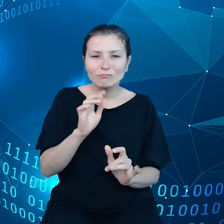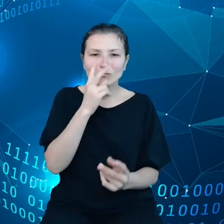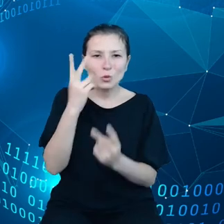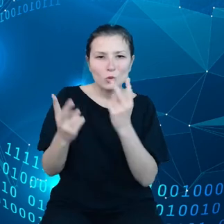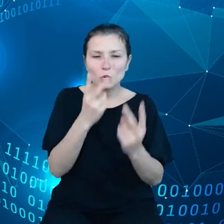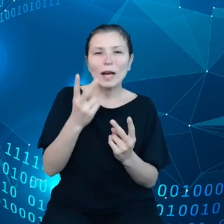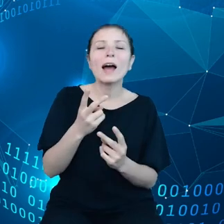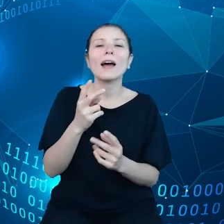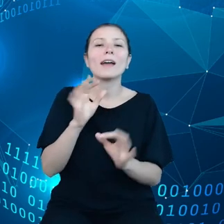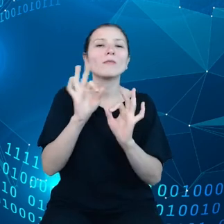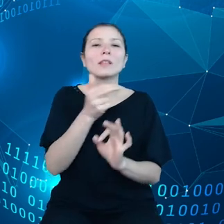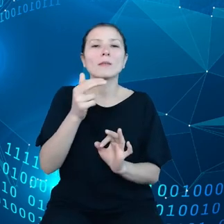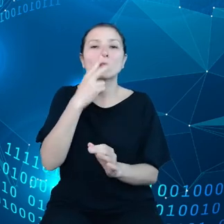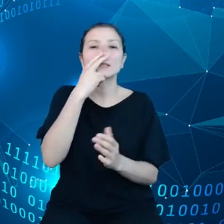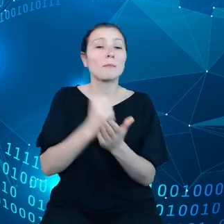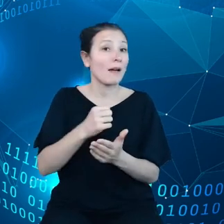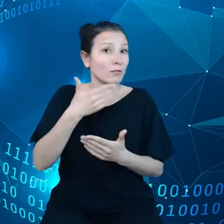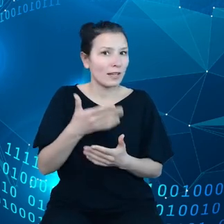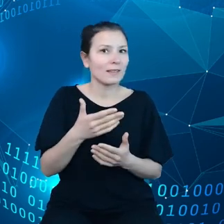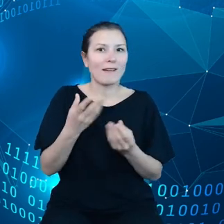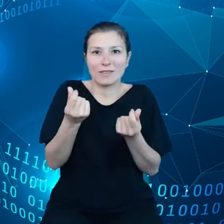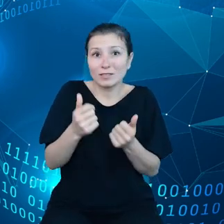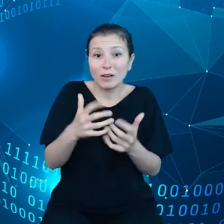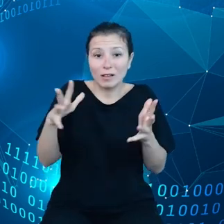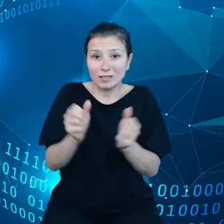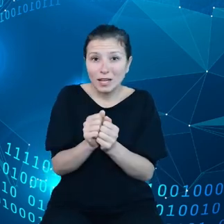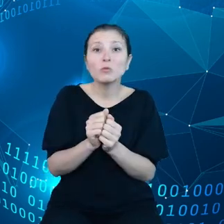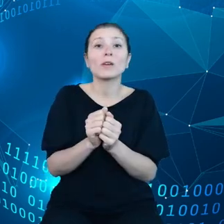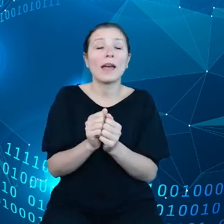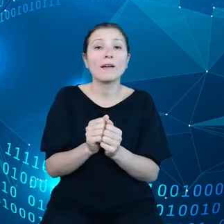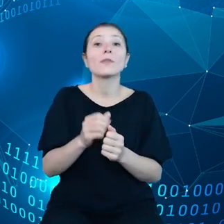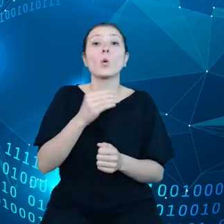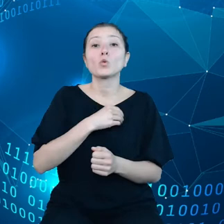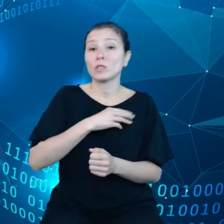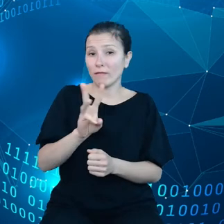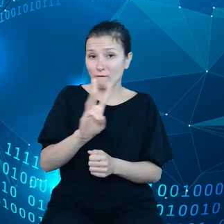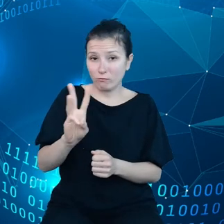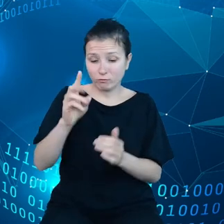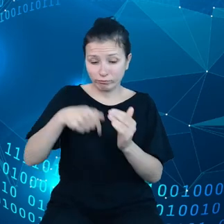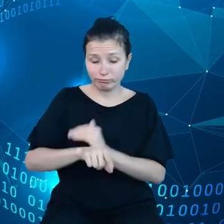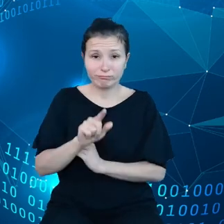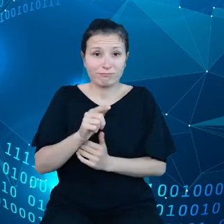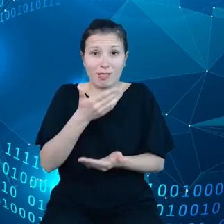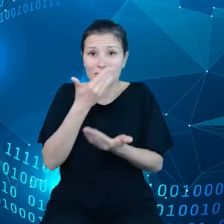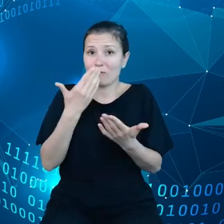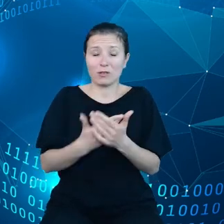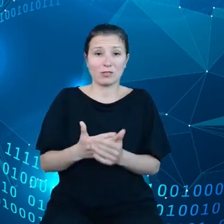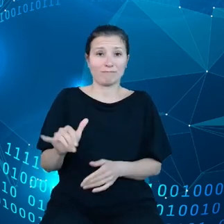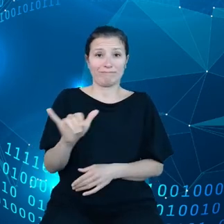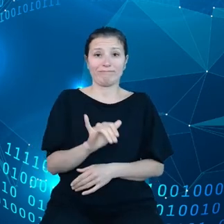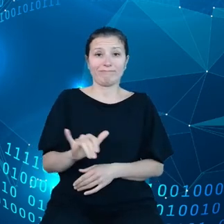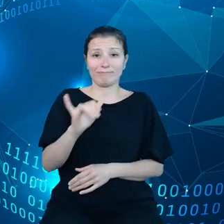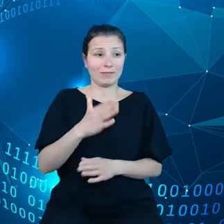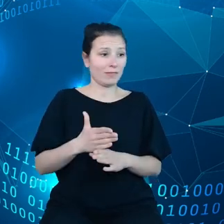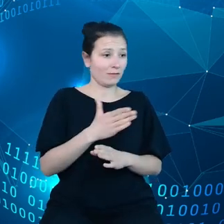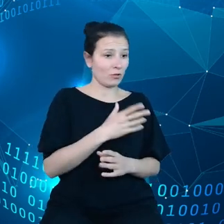Trafia oczywiście do wiarygodnego źródła. No ale z niezrozumiałych względów, jak przedtem szukał,